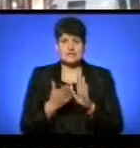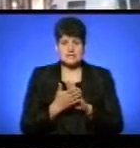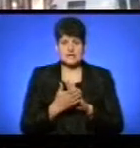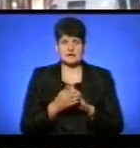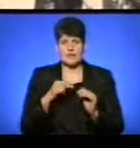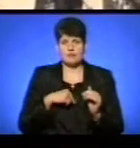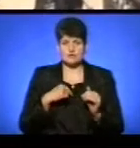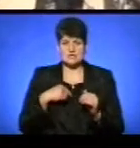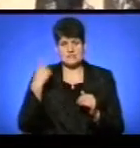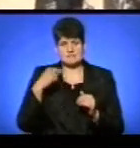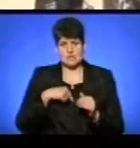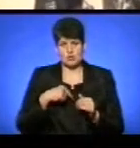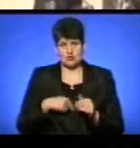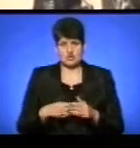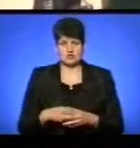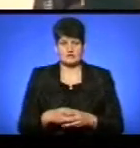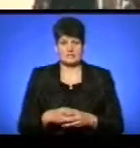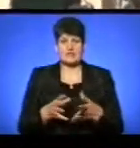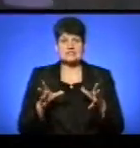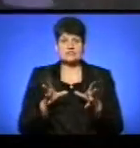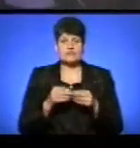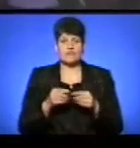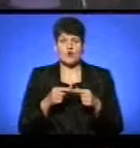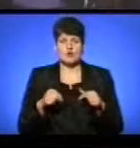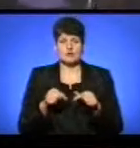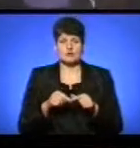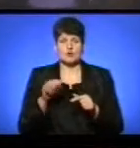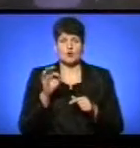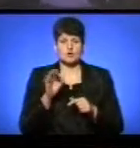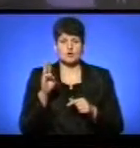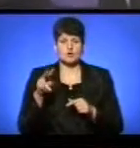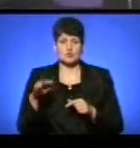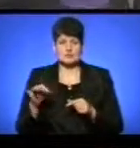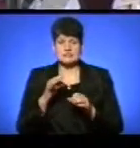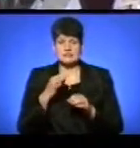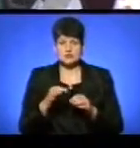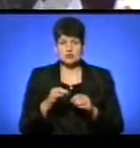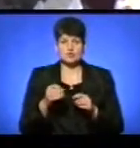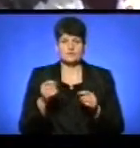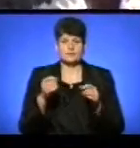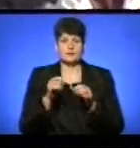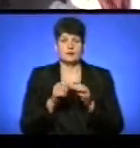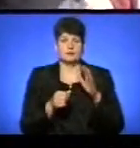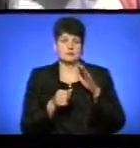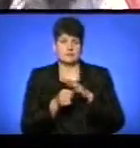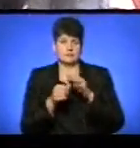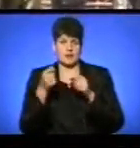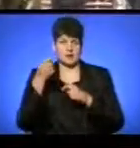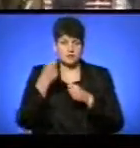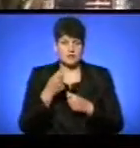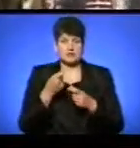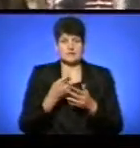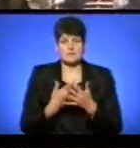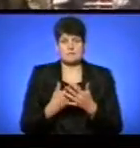психологічний. Співорганізатор маршу Оксана Шлюсар повідомила, що розкриті парасольки – символ боротьби з торгівлею